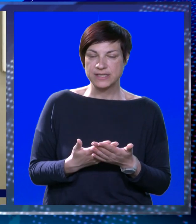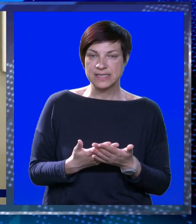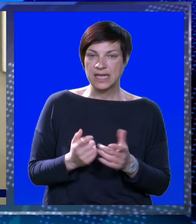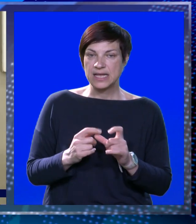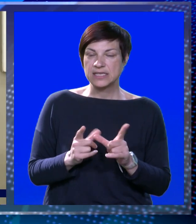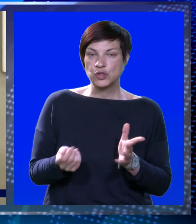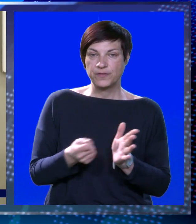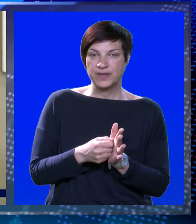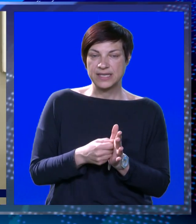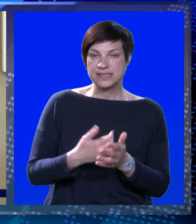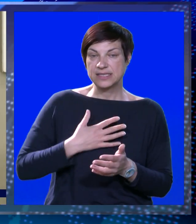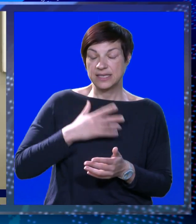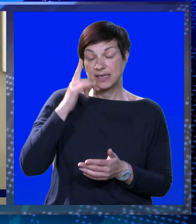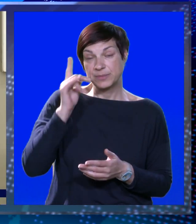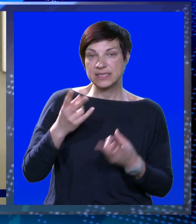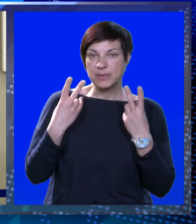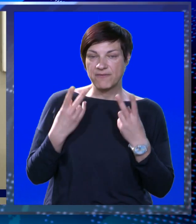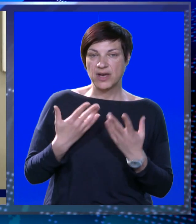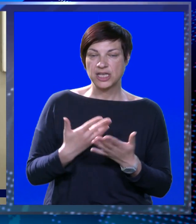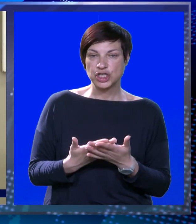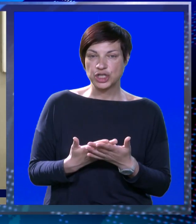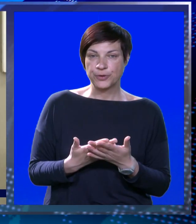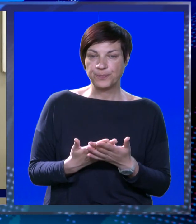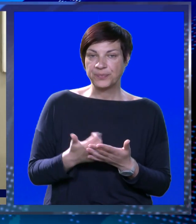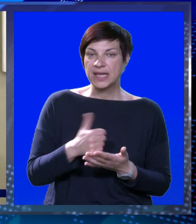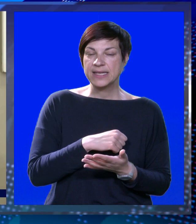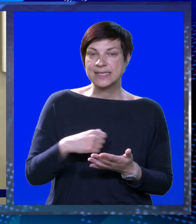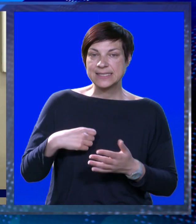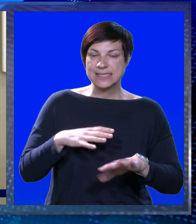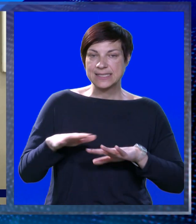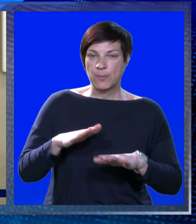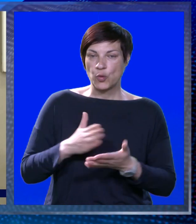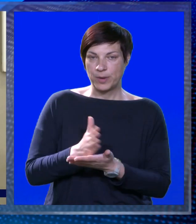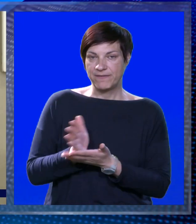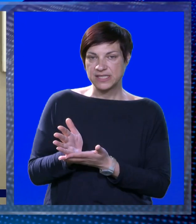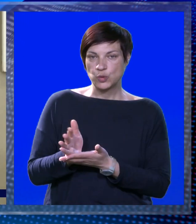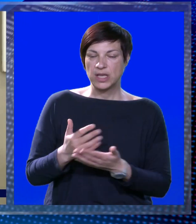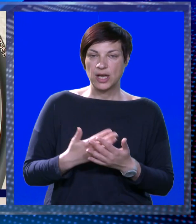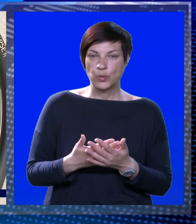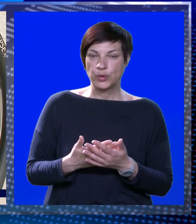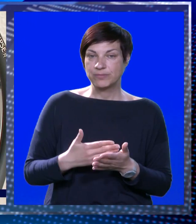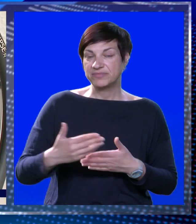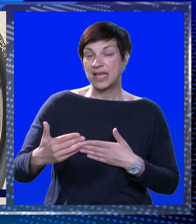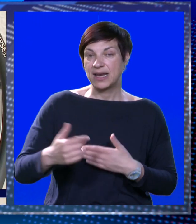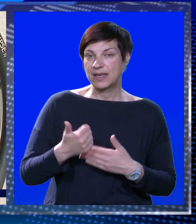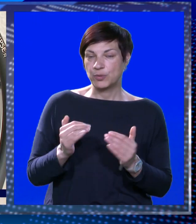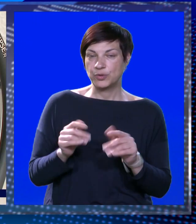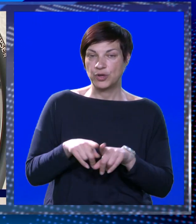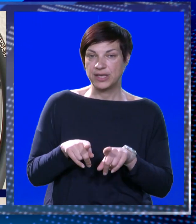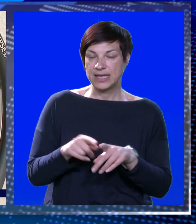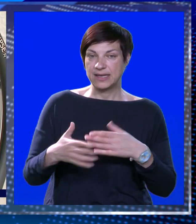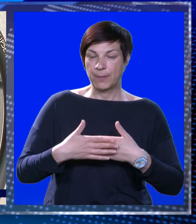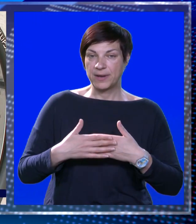sufinanciranja. Ja mislim da je bitno da jedinice lokalne samouprave sudjeluju. Daleki put do